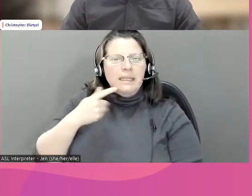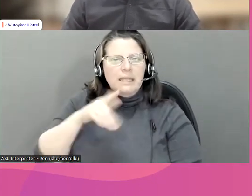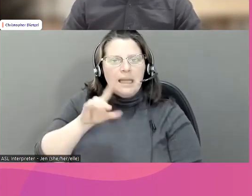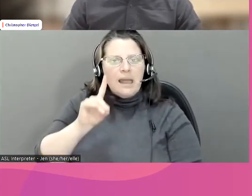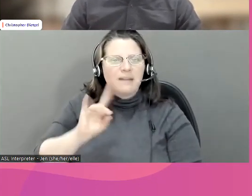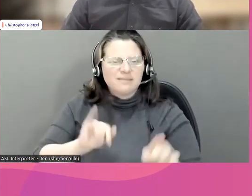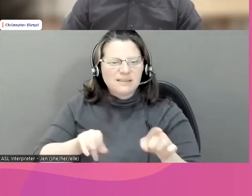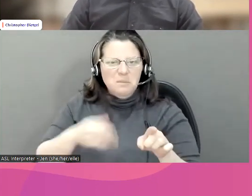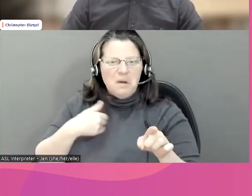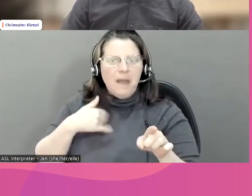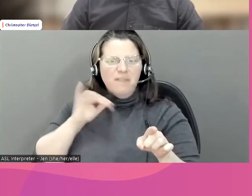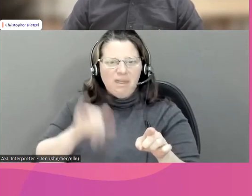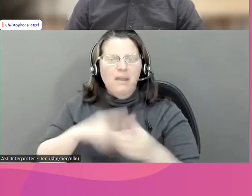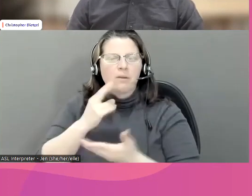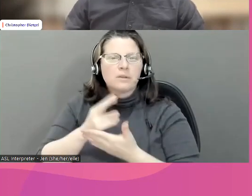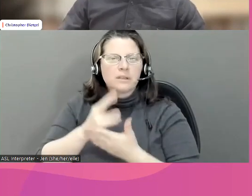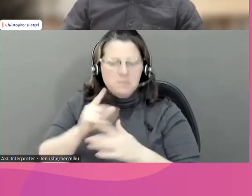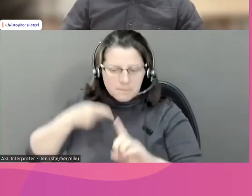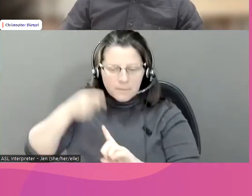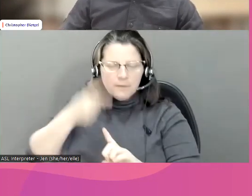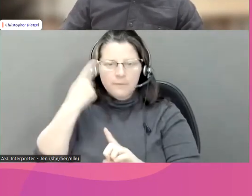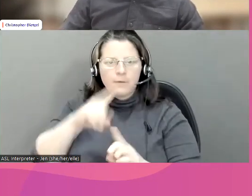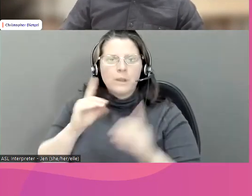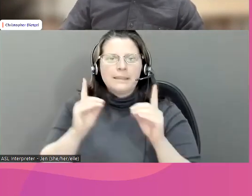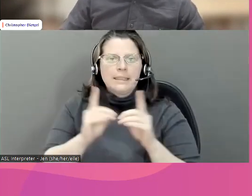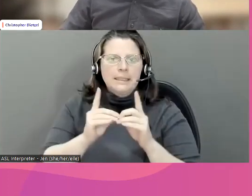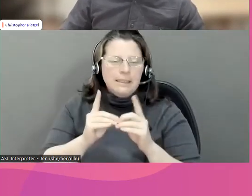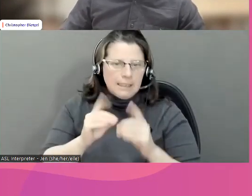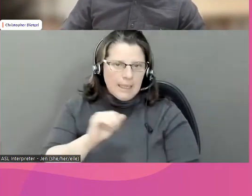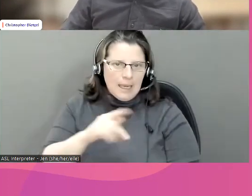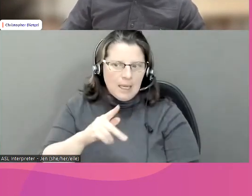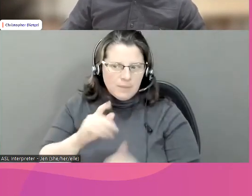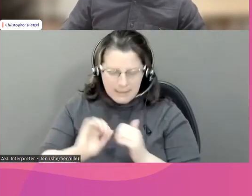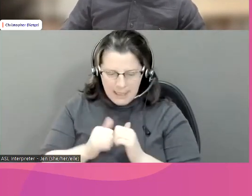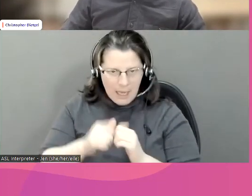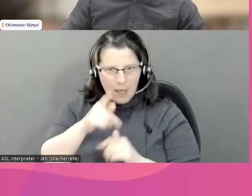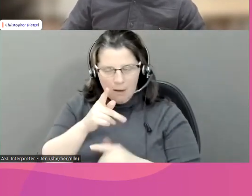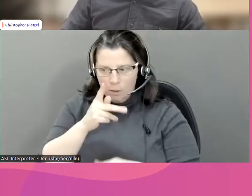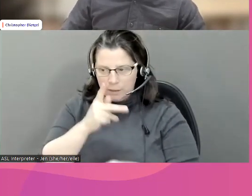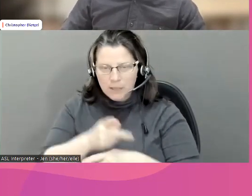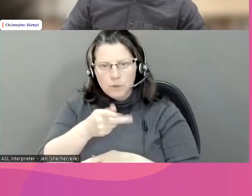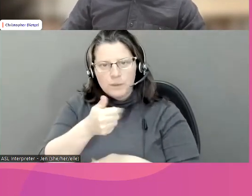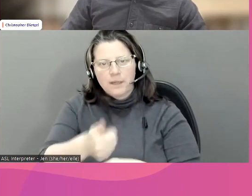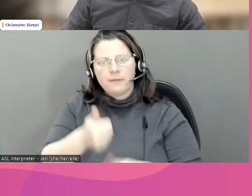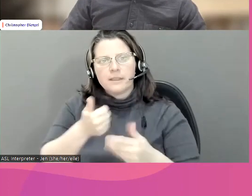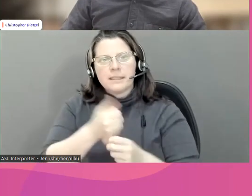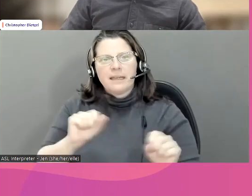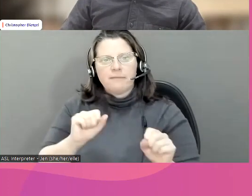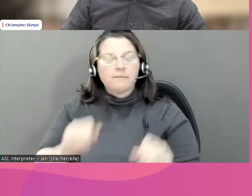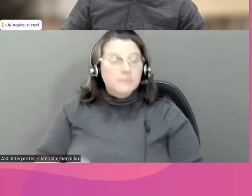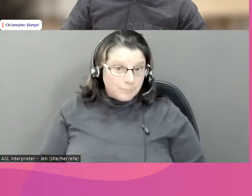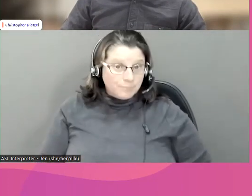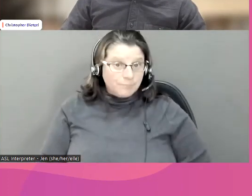peuvent se protéger lorsqu'ils utilisent les sites de rencontre. Tout comme je vous ai montré auparavant avec les autres